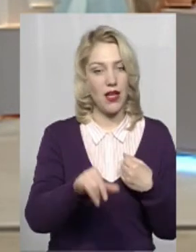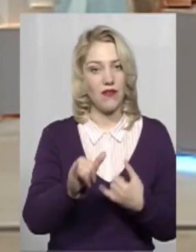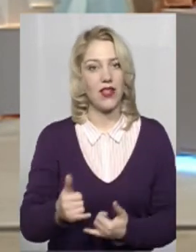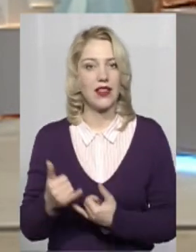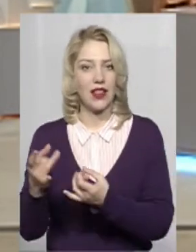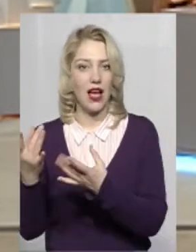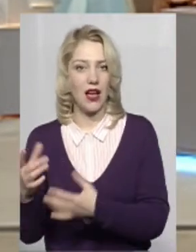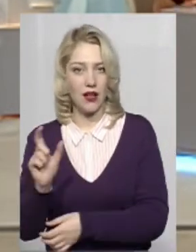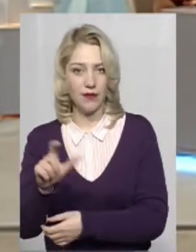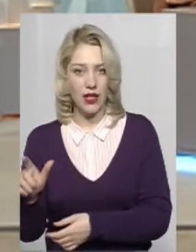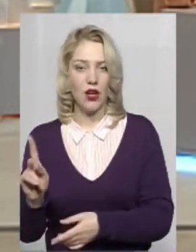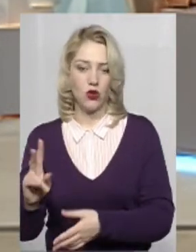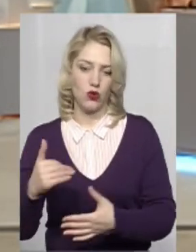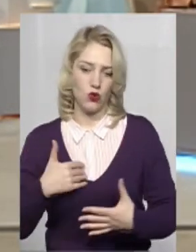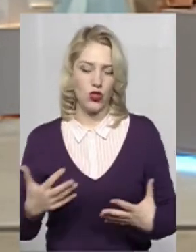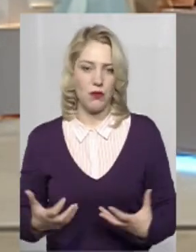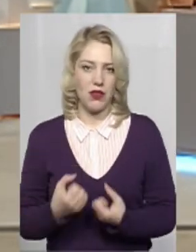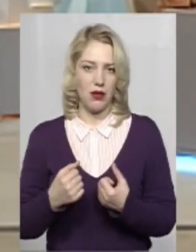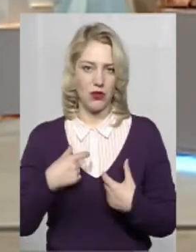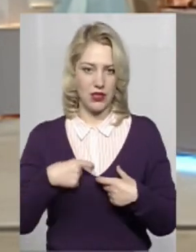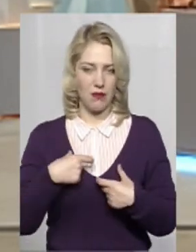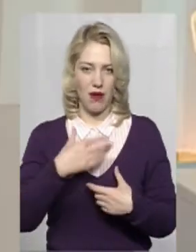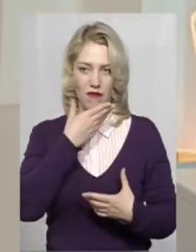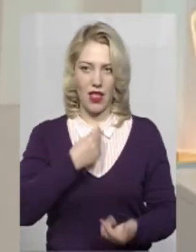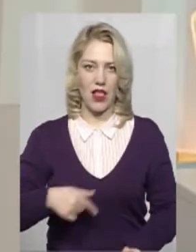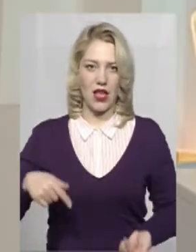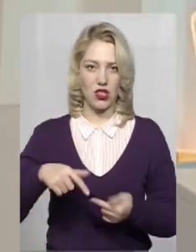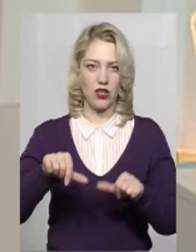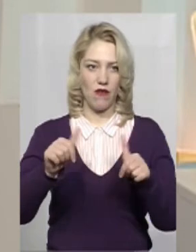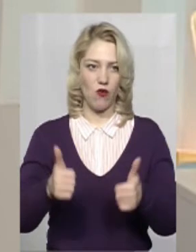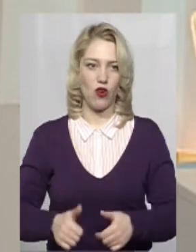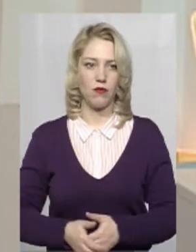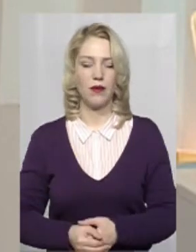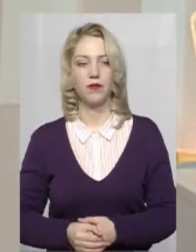людей, які хочуть підтримувати себе у належній формі.